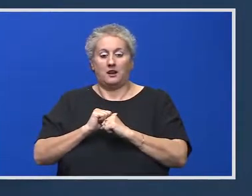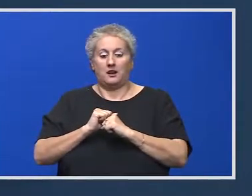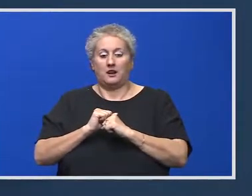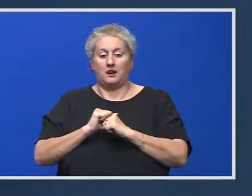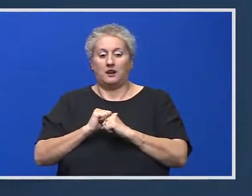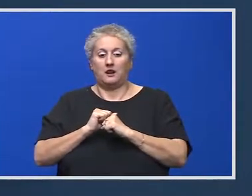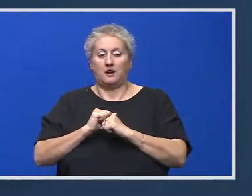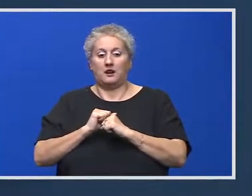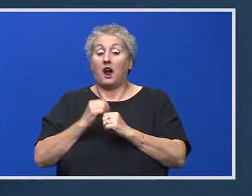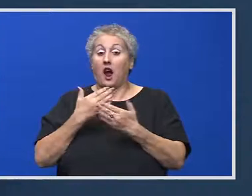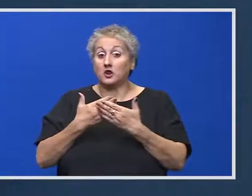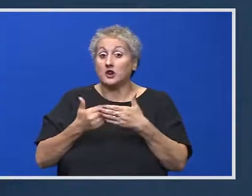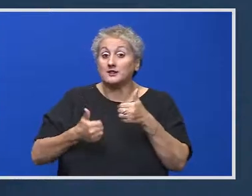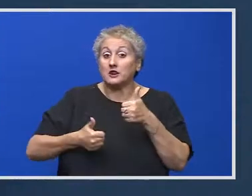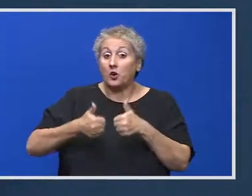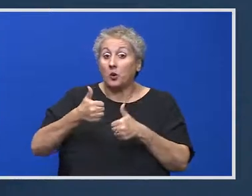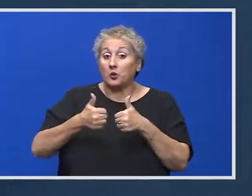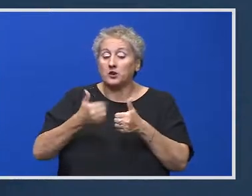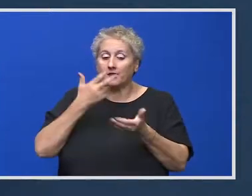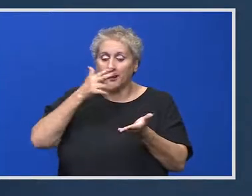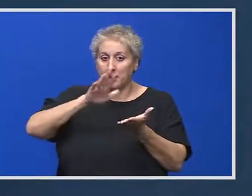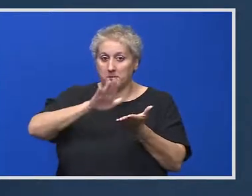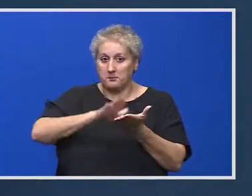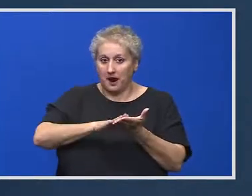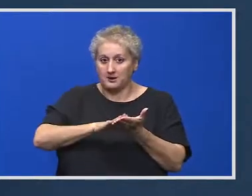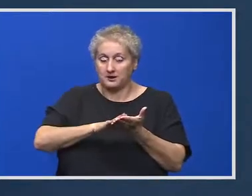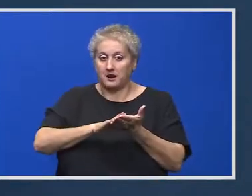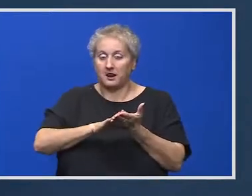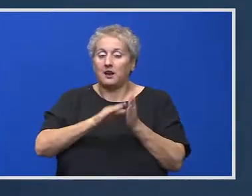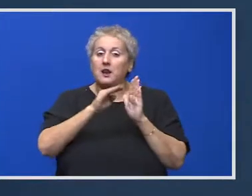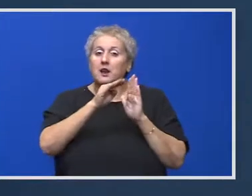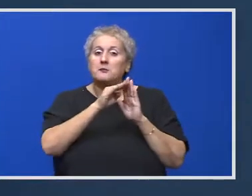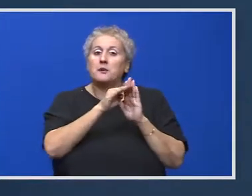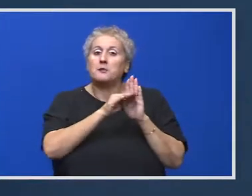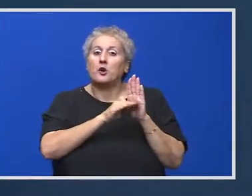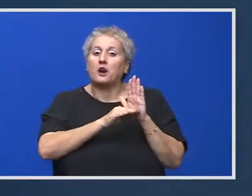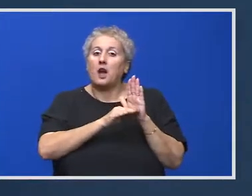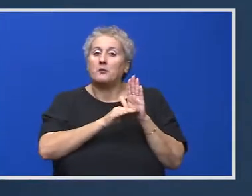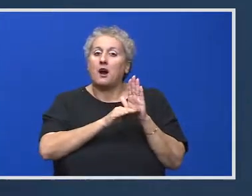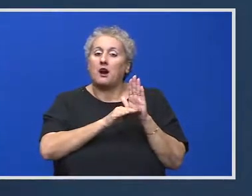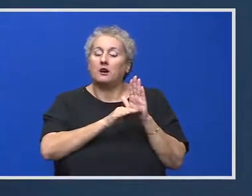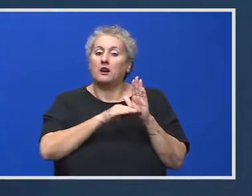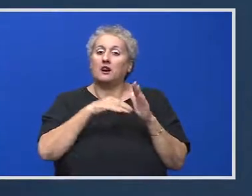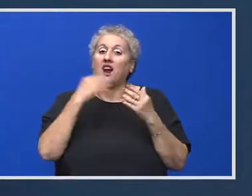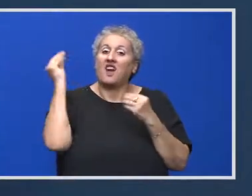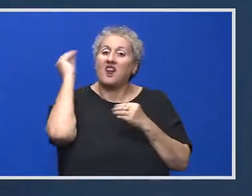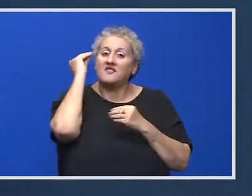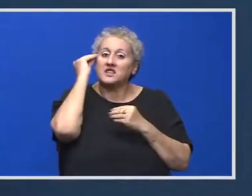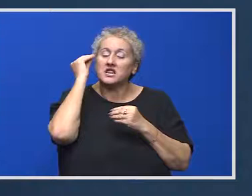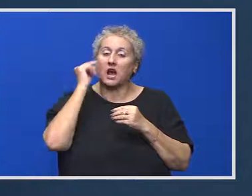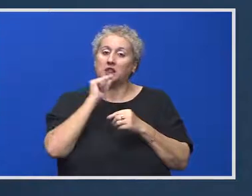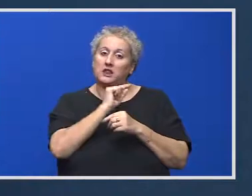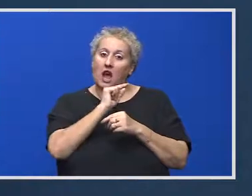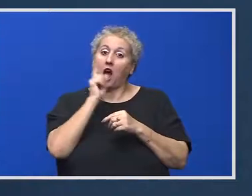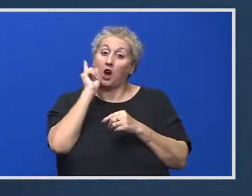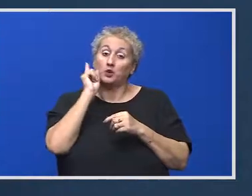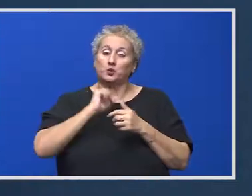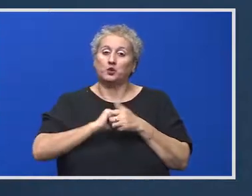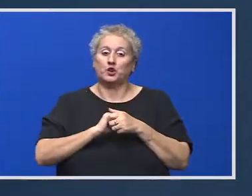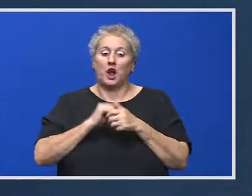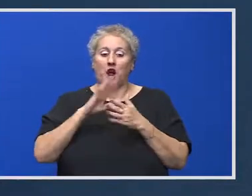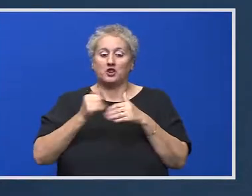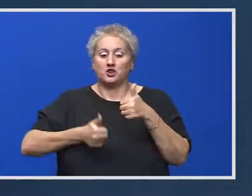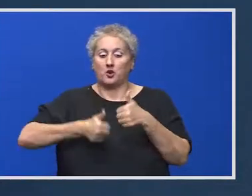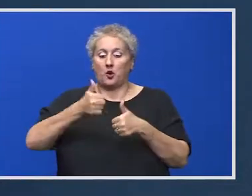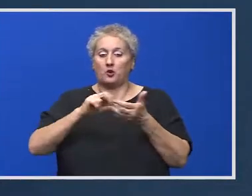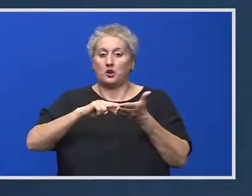Acest concurs se va baza pe curiculumul existent deja. Acest